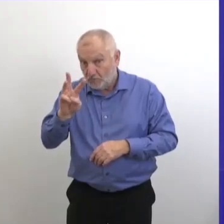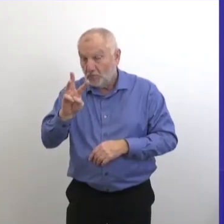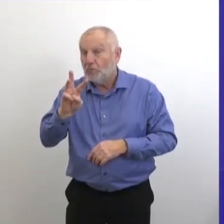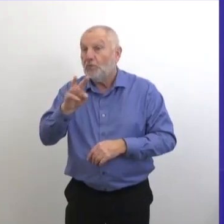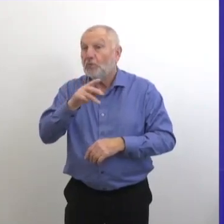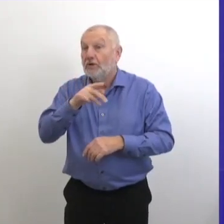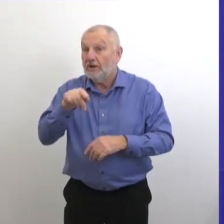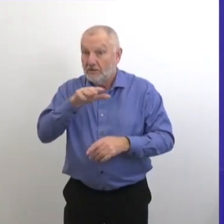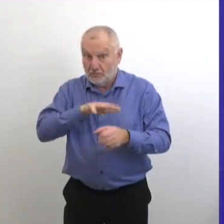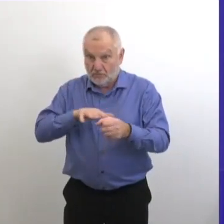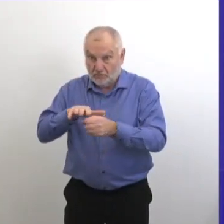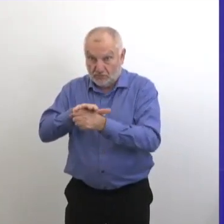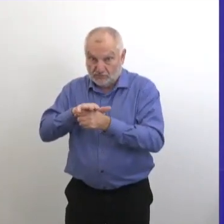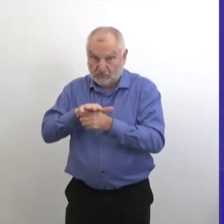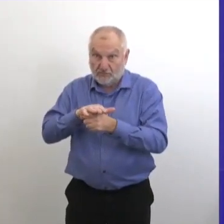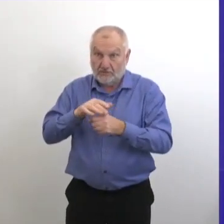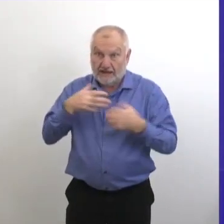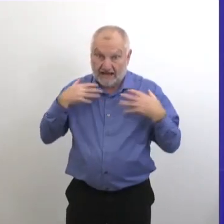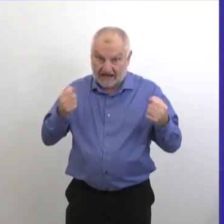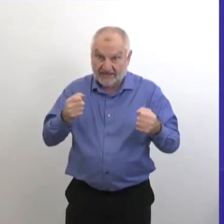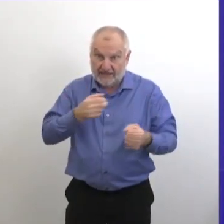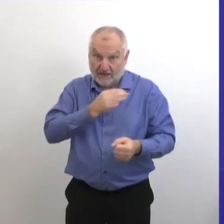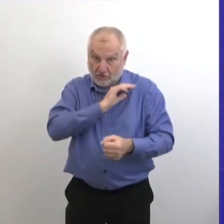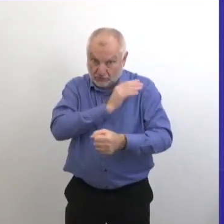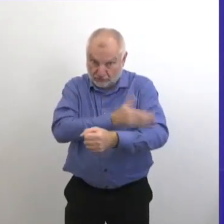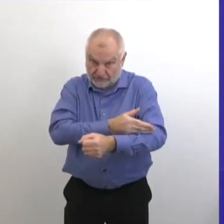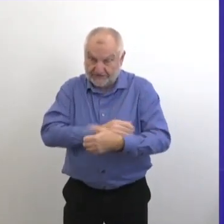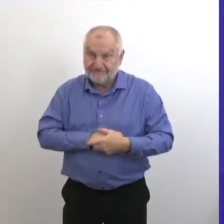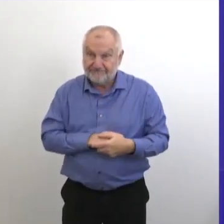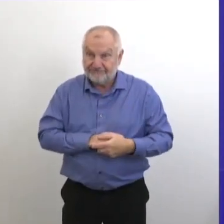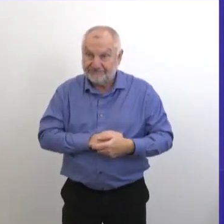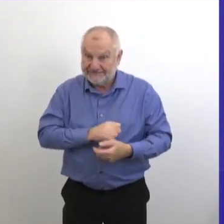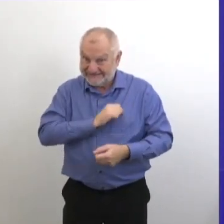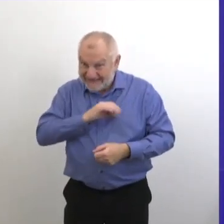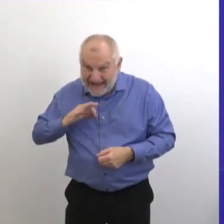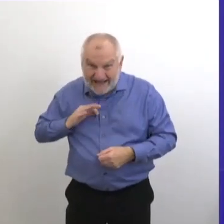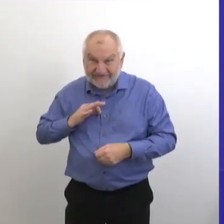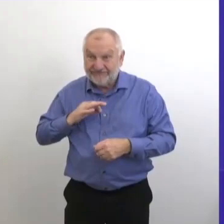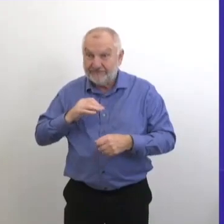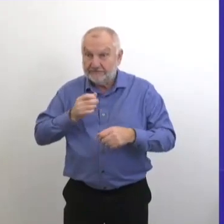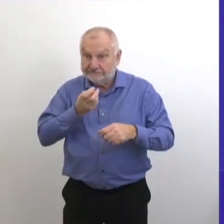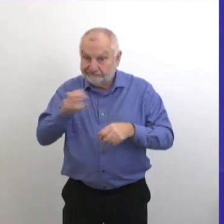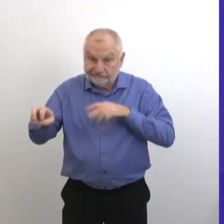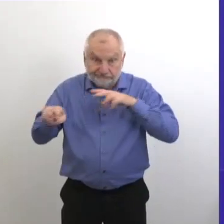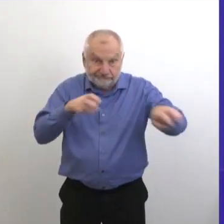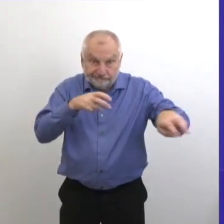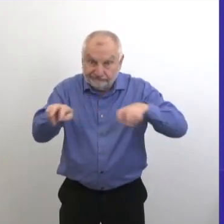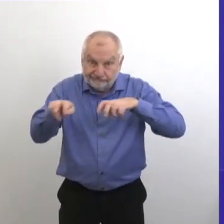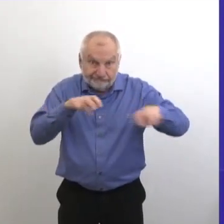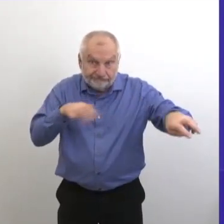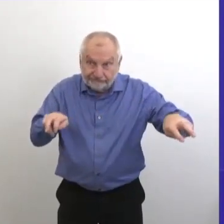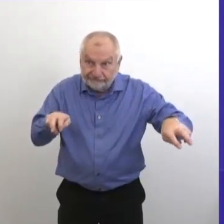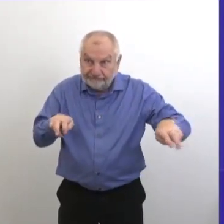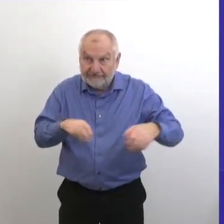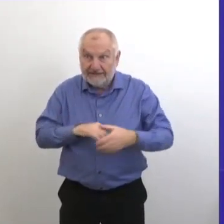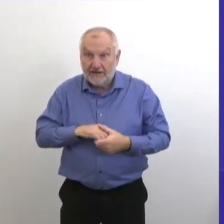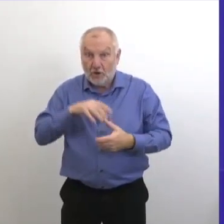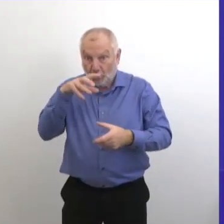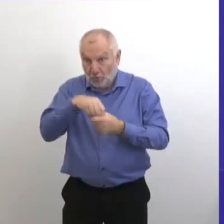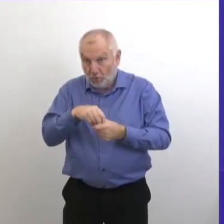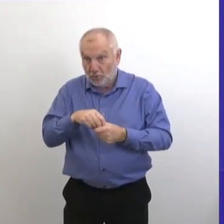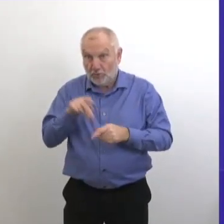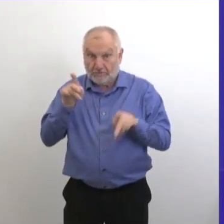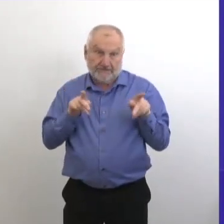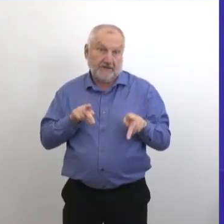autorités de santé publique ont donc réaffecté du personnel du secteur communautaire vers